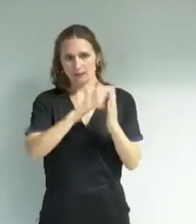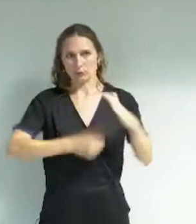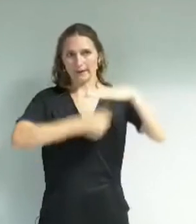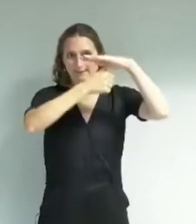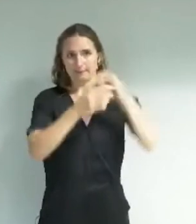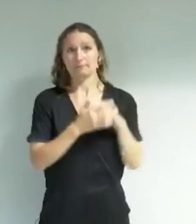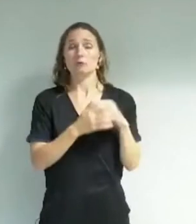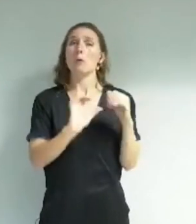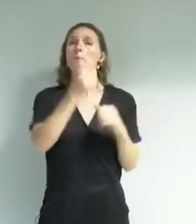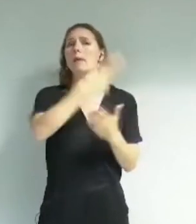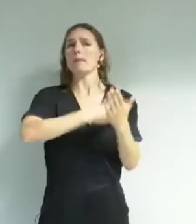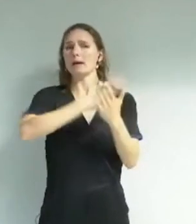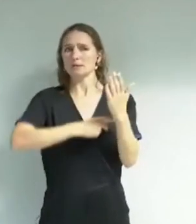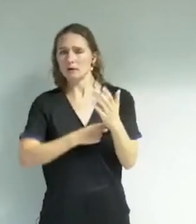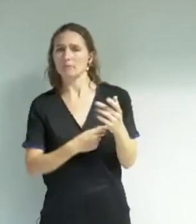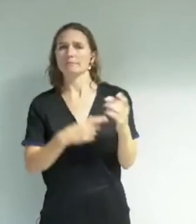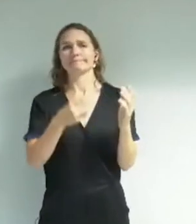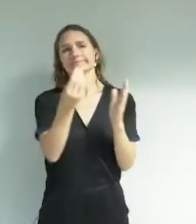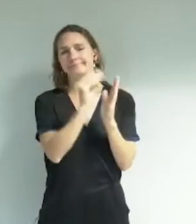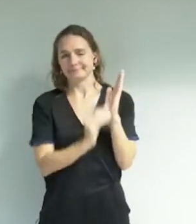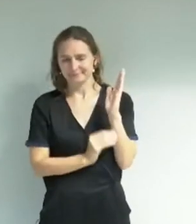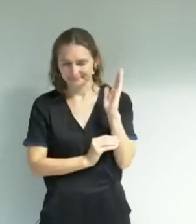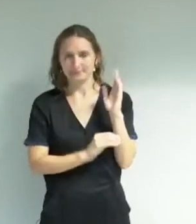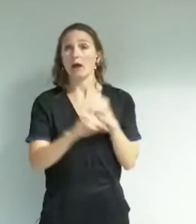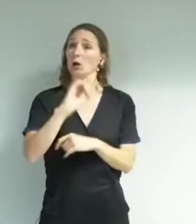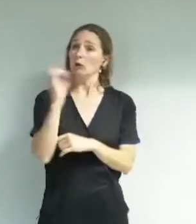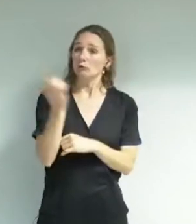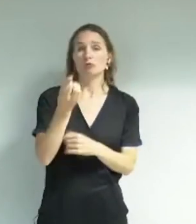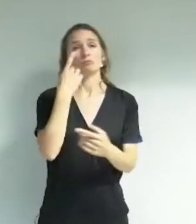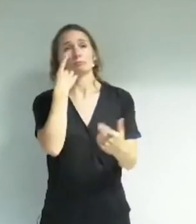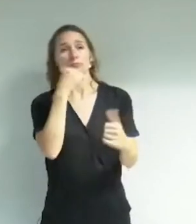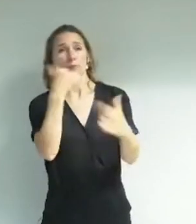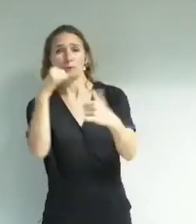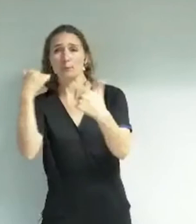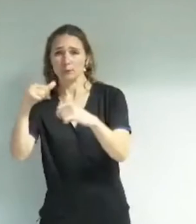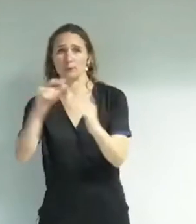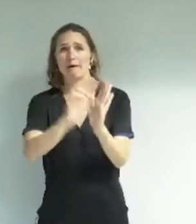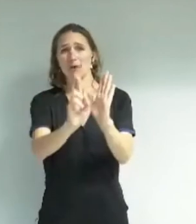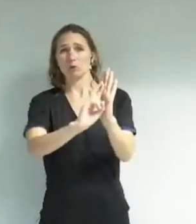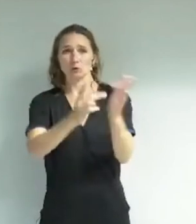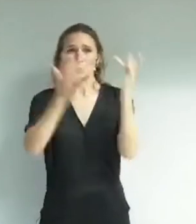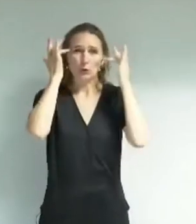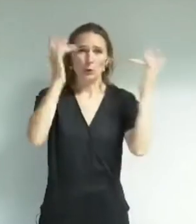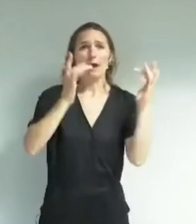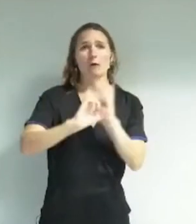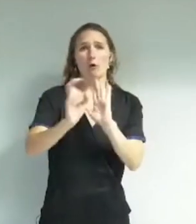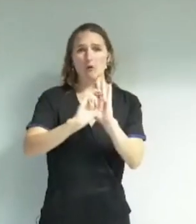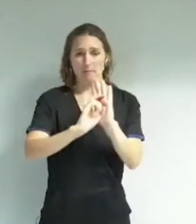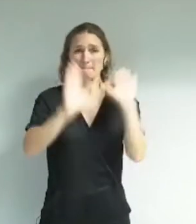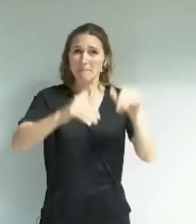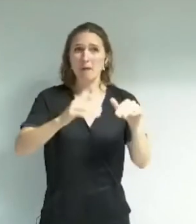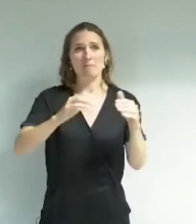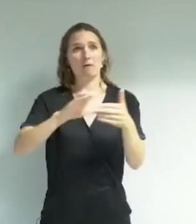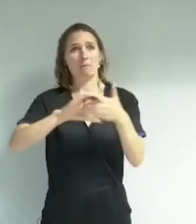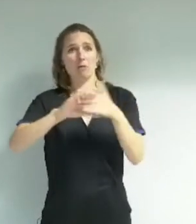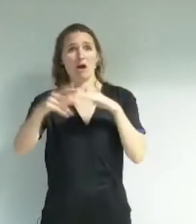de tous les marqueurs culturels de la ville, certains remontant à bien avant votre premier mandat, mais qu'importe, vous héritez du long passé de